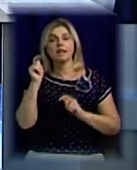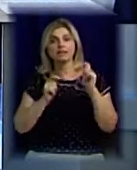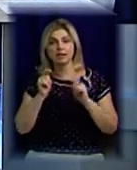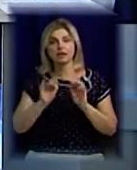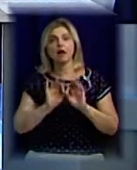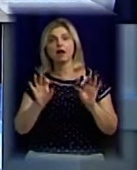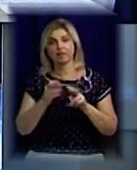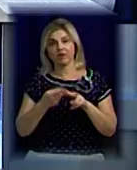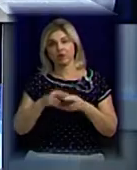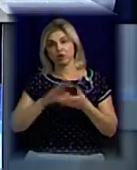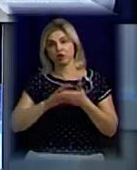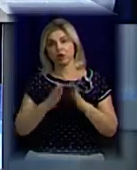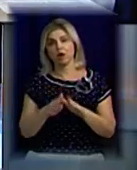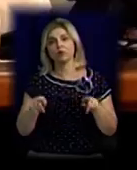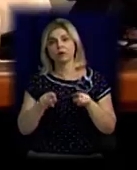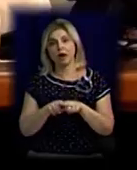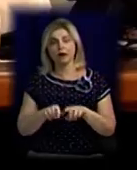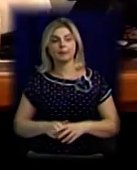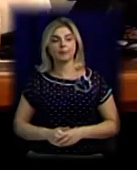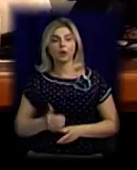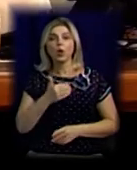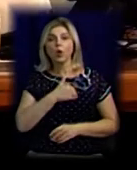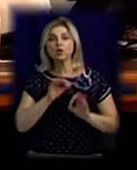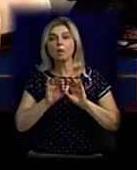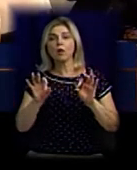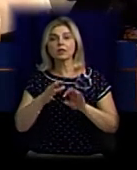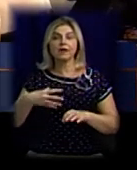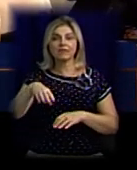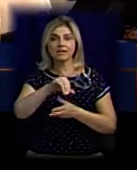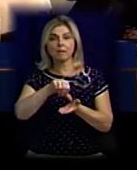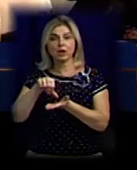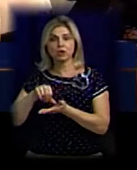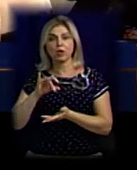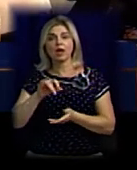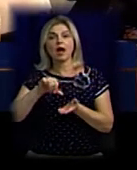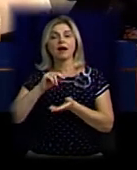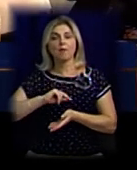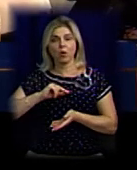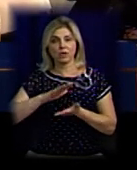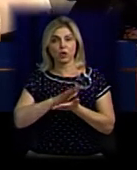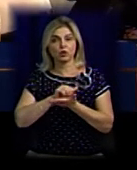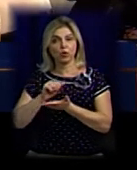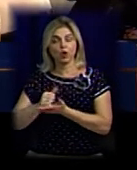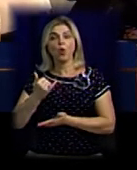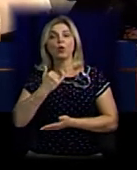прокоментував цю ситуацію так. Хочу пояснити всім присутнім і представникам ЗМІ, в нас